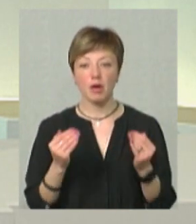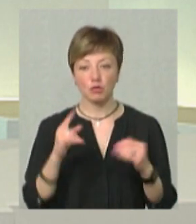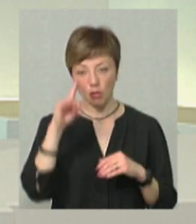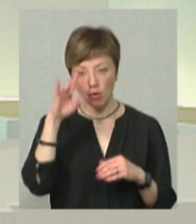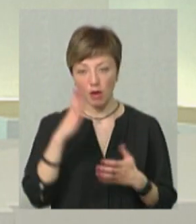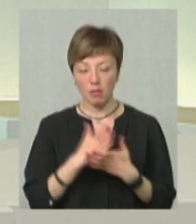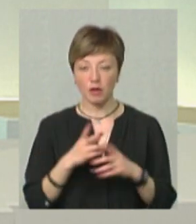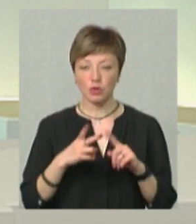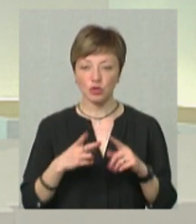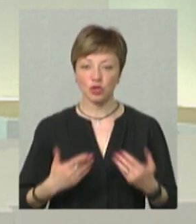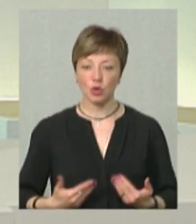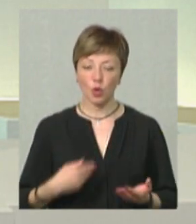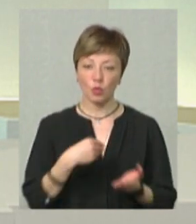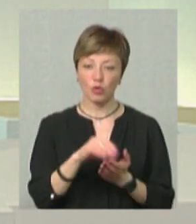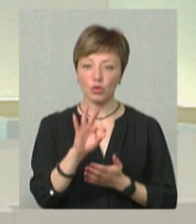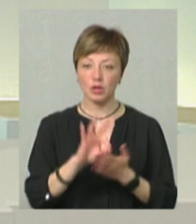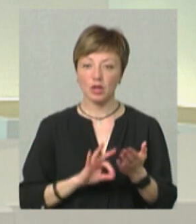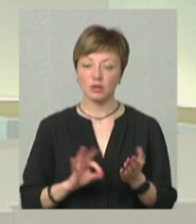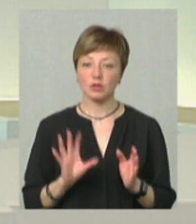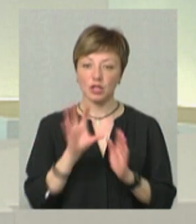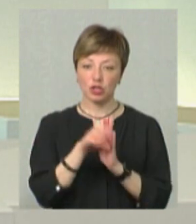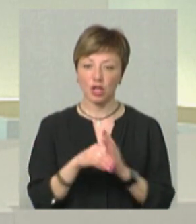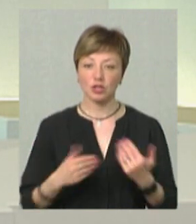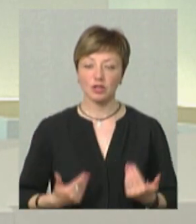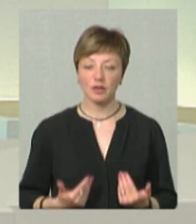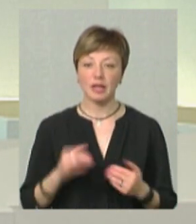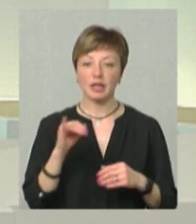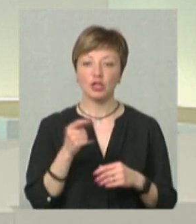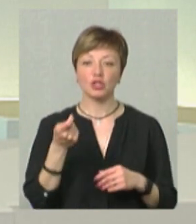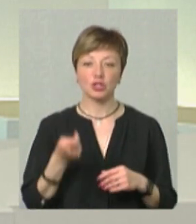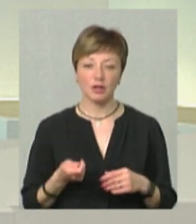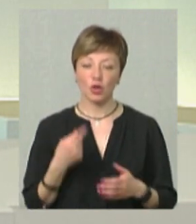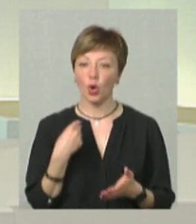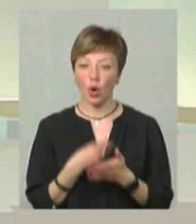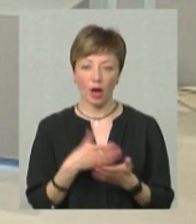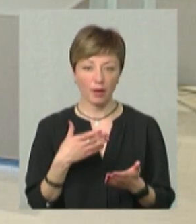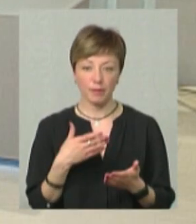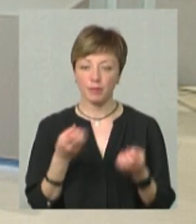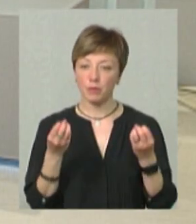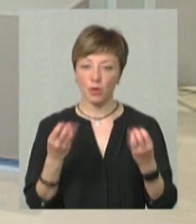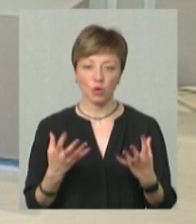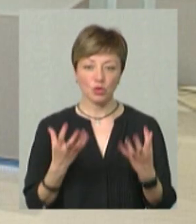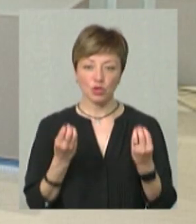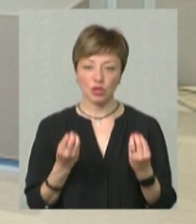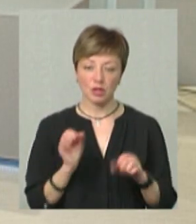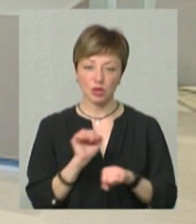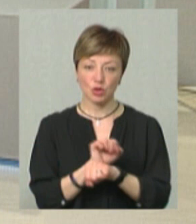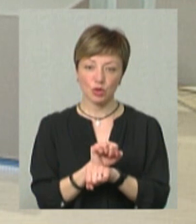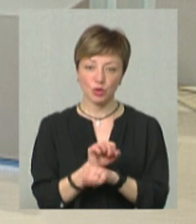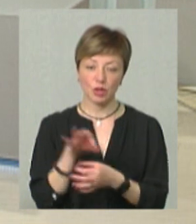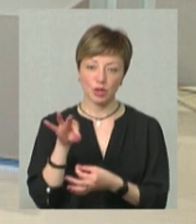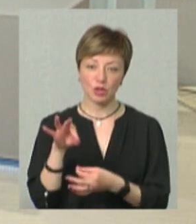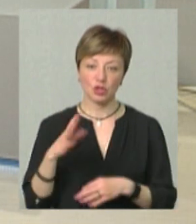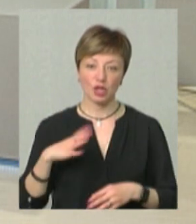Популярність має вторинне житло. Люди купують, одразу заїжджають і живуть. І сегмент дешевшого, дороге, просто ще стоїть і